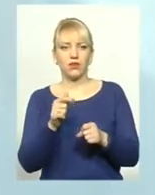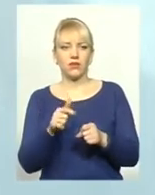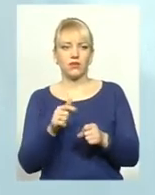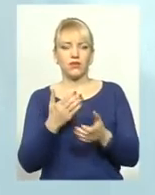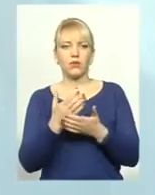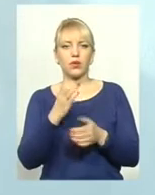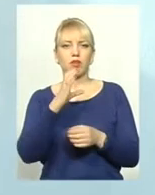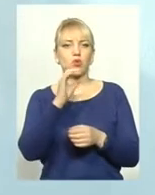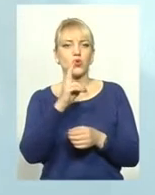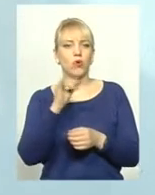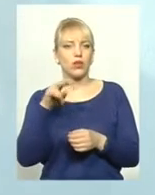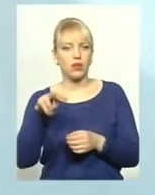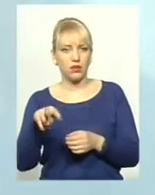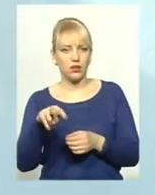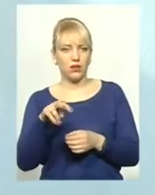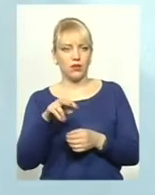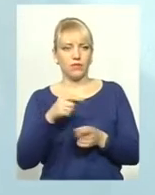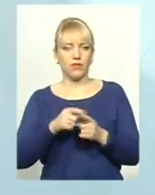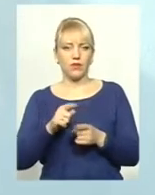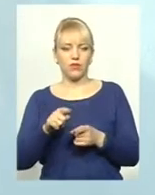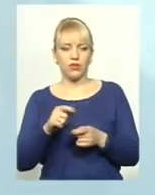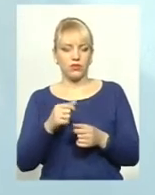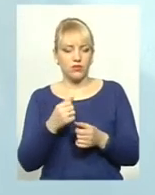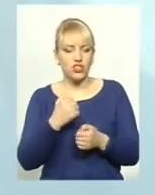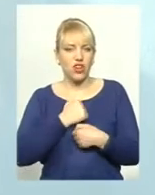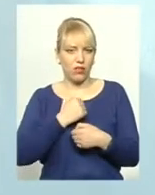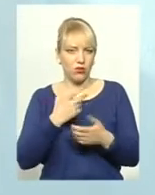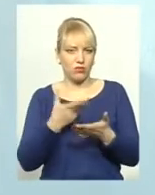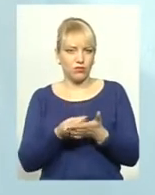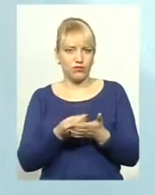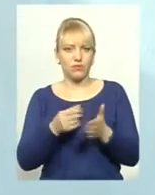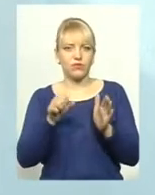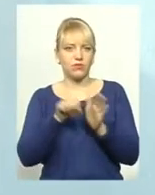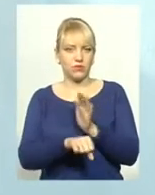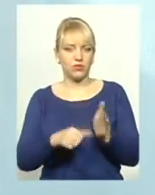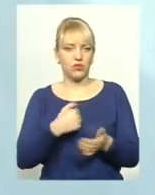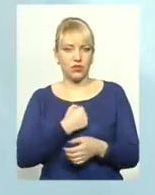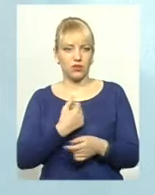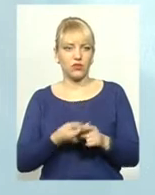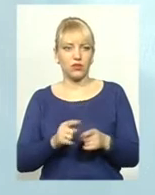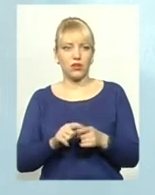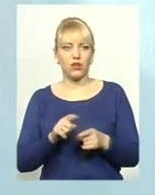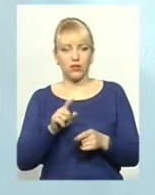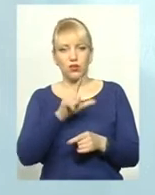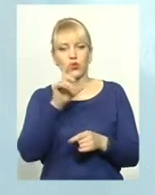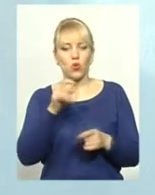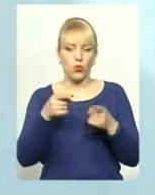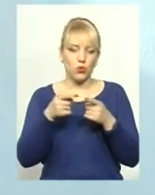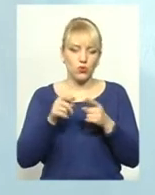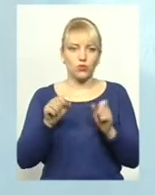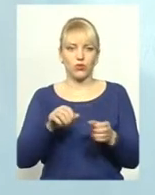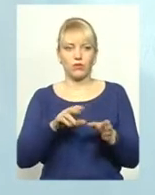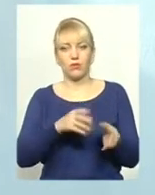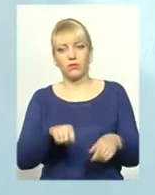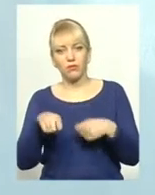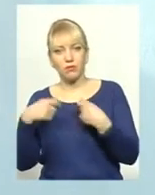або якісь хижі птахи такі гарні. І от найвти перетримку практично було нереально. Так би був якийсь вольєрчик, підлікували, і в той самий золокуточок чи в якийсь інший золопарк